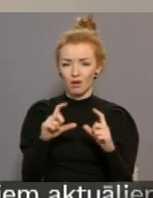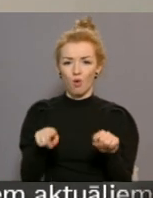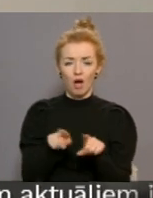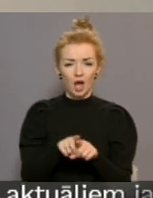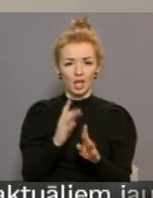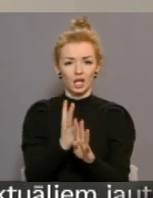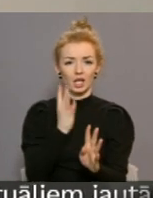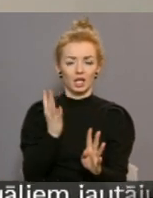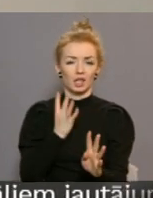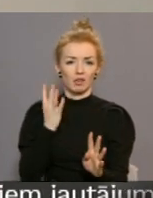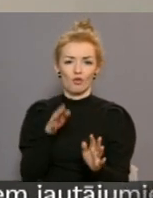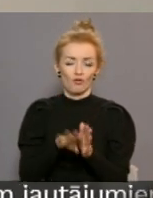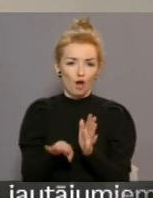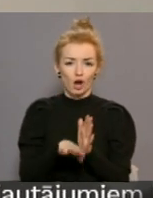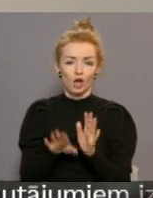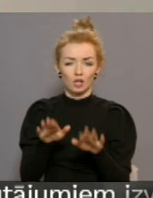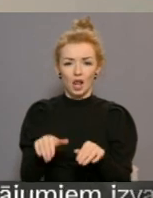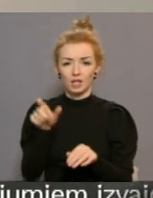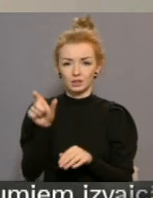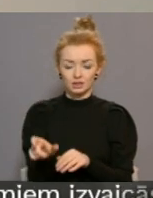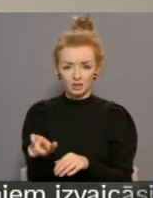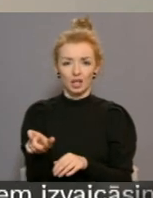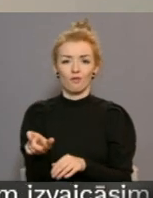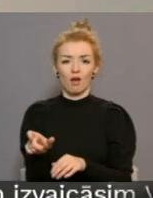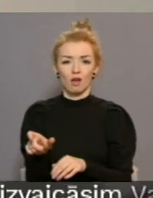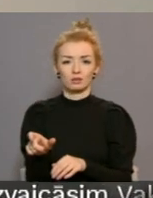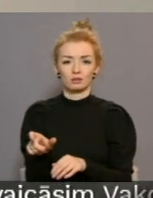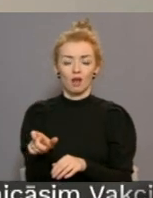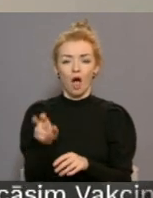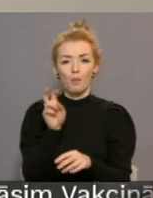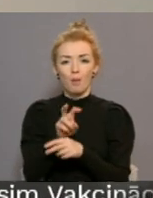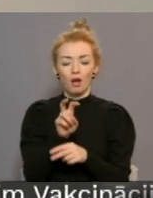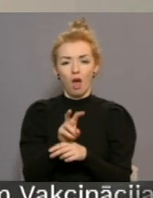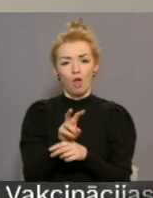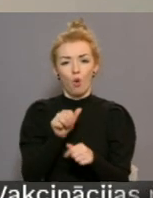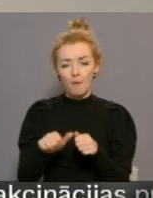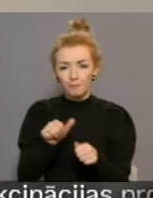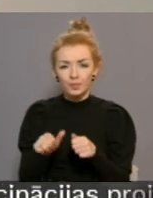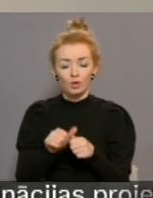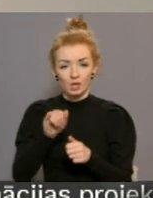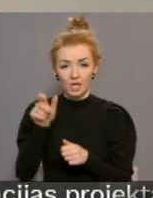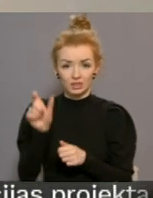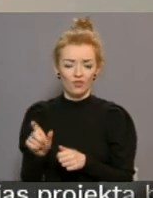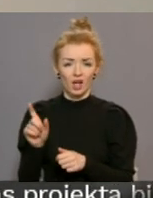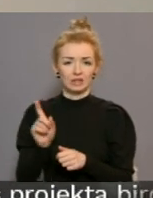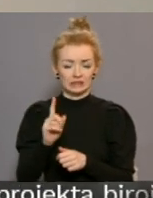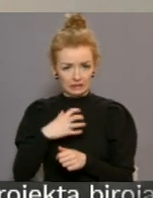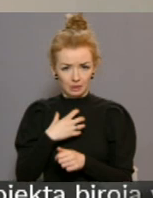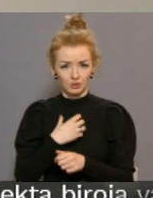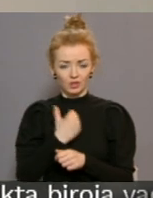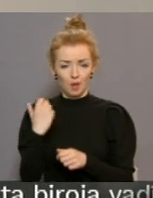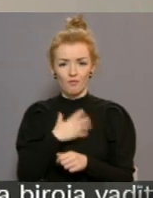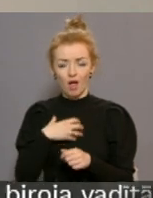rindas, kas veidojās gluži vienkārši, lai cilvēks apmeklētu aptieku. Ja cilvēks ir slims, viņam vajag apmeklēt